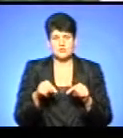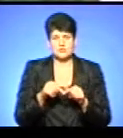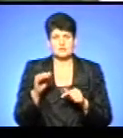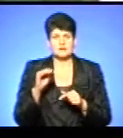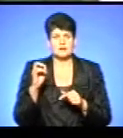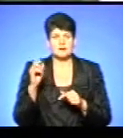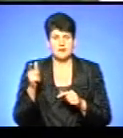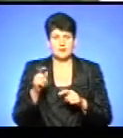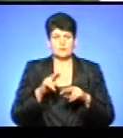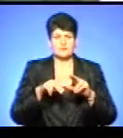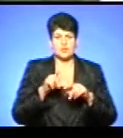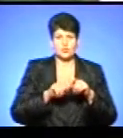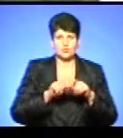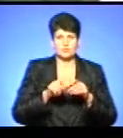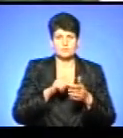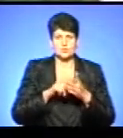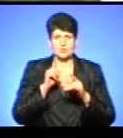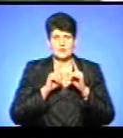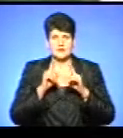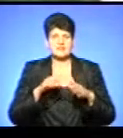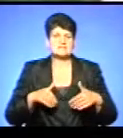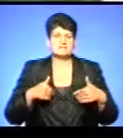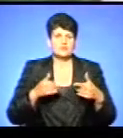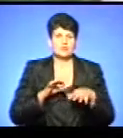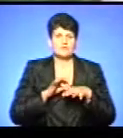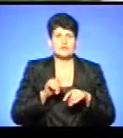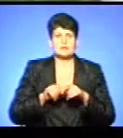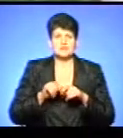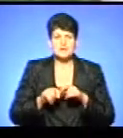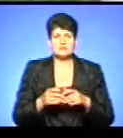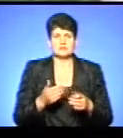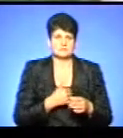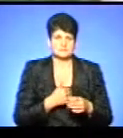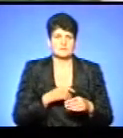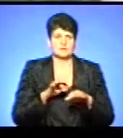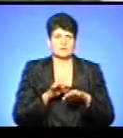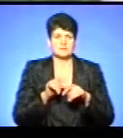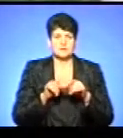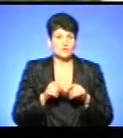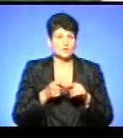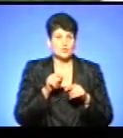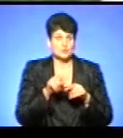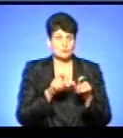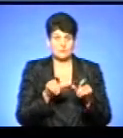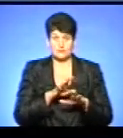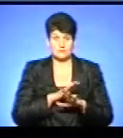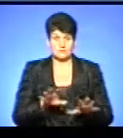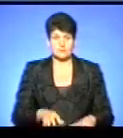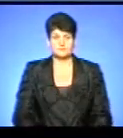-будівельного контролю Тернопільської міської ради чи звернення щодо проведення перевірки, ініціювання проведення перевірки, даного об'єкту не надходило.